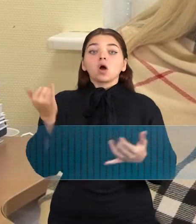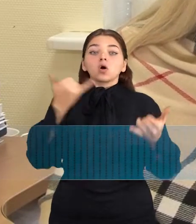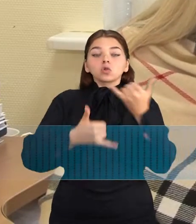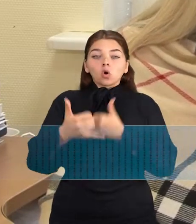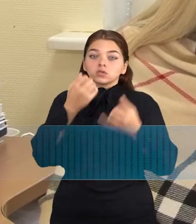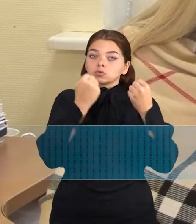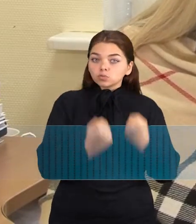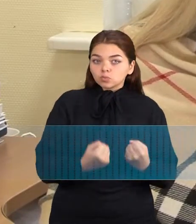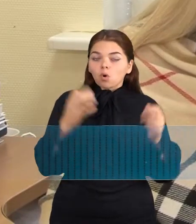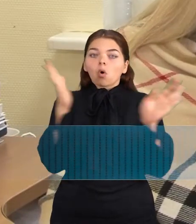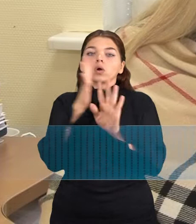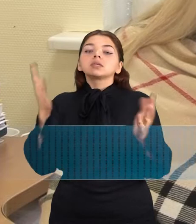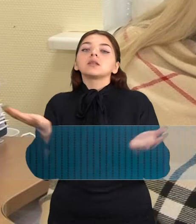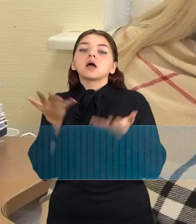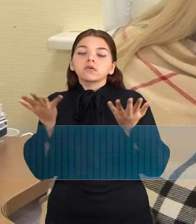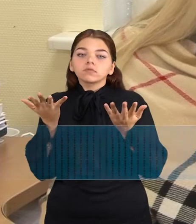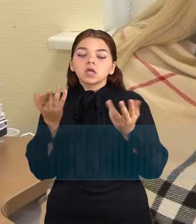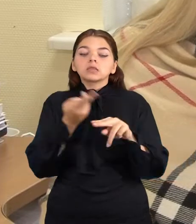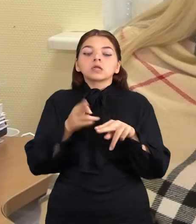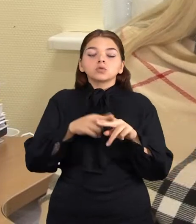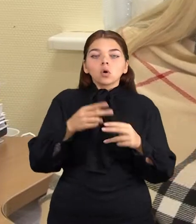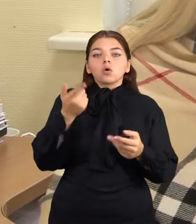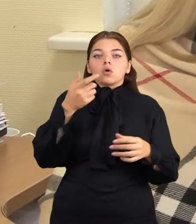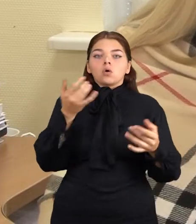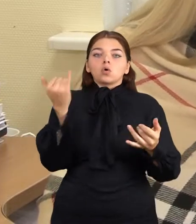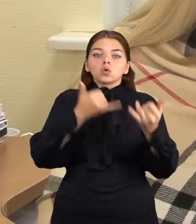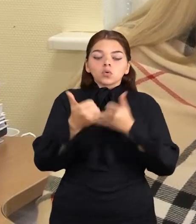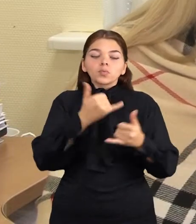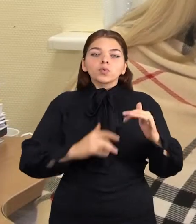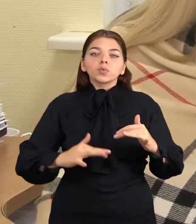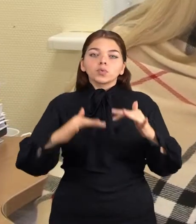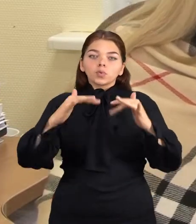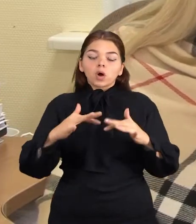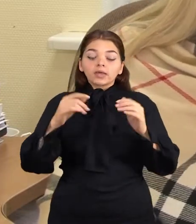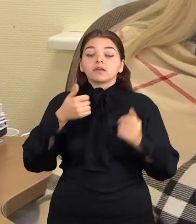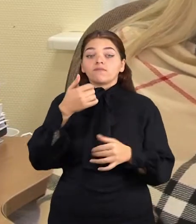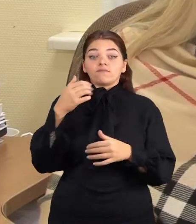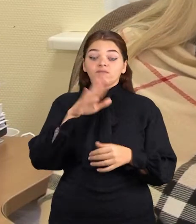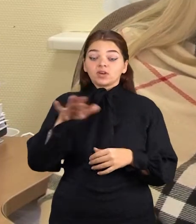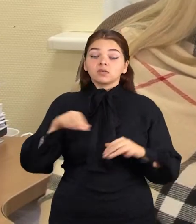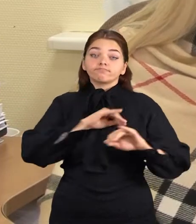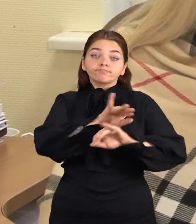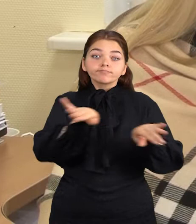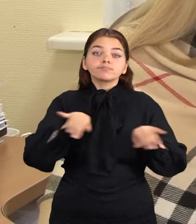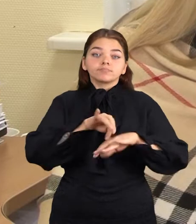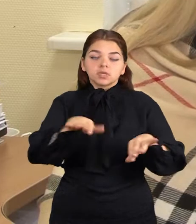jis nusėda vandens paviršė. Todėl vaikai, kurie plaukia baseinė, dažnai ir prisikvekuoja